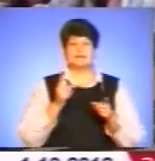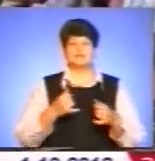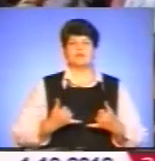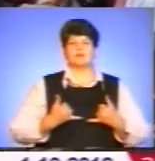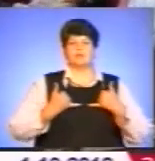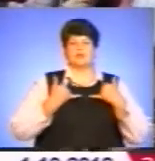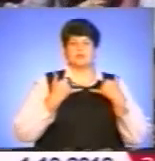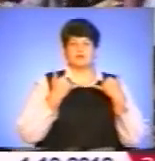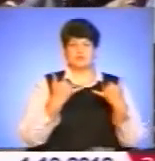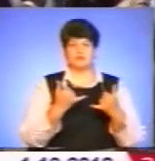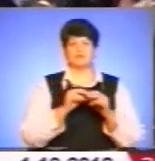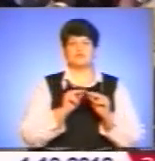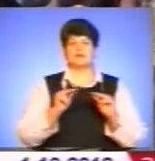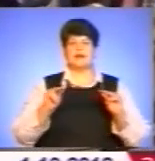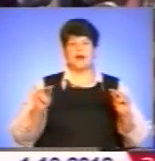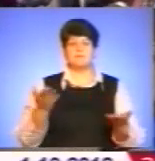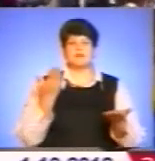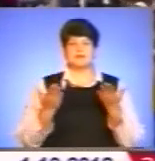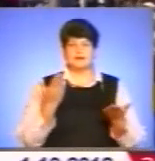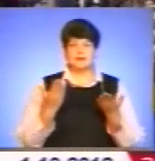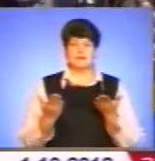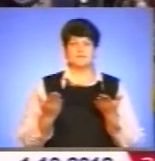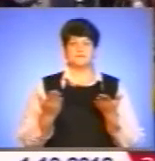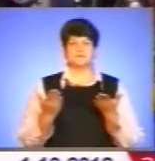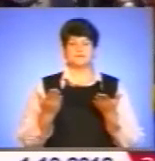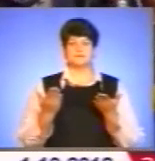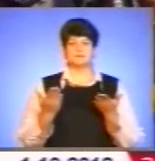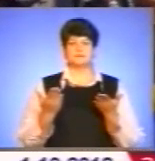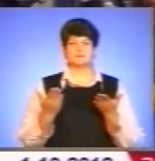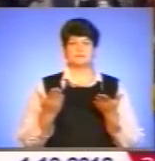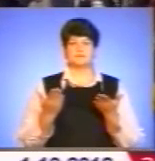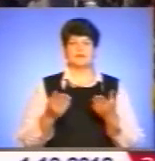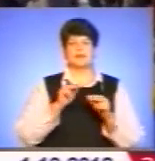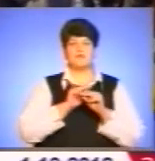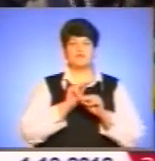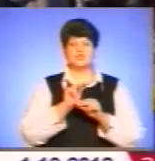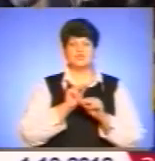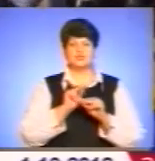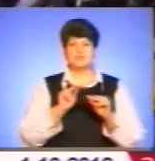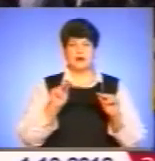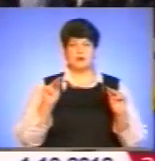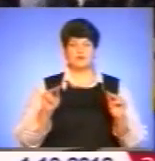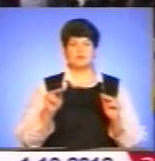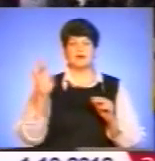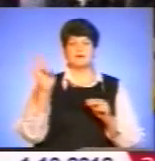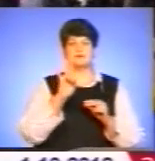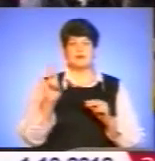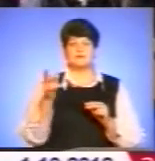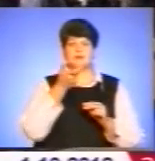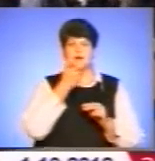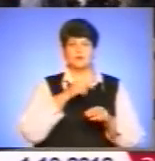шану роботі вчителям, які безпосередньо навчають християнській етиці,